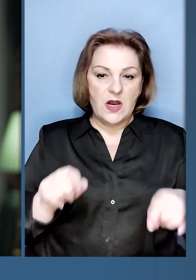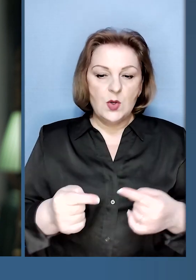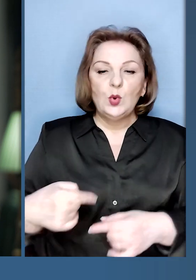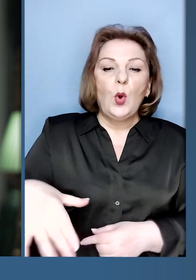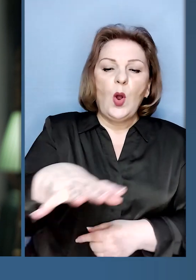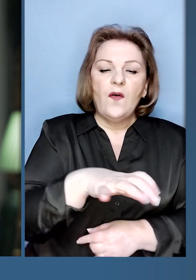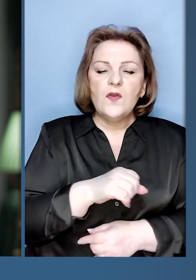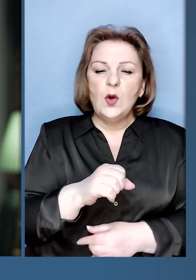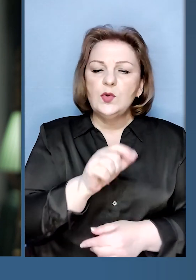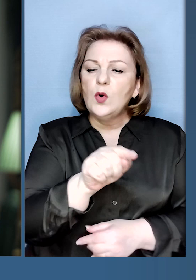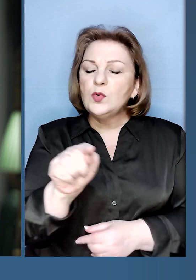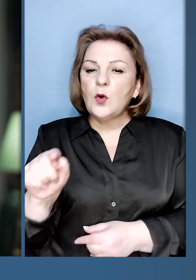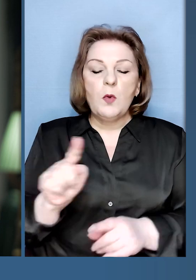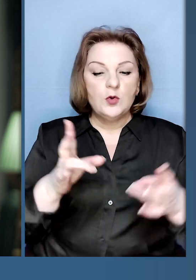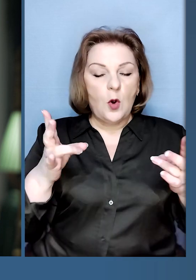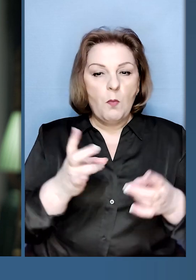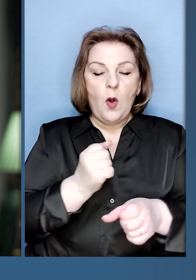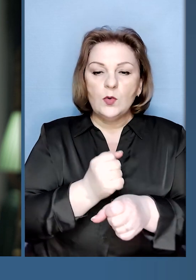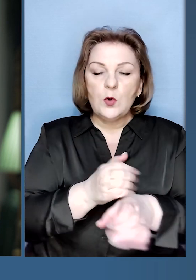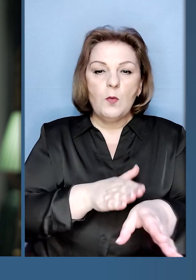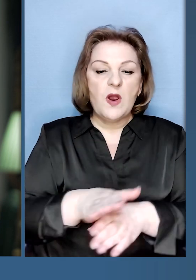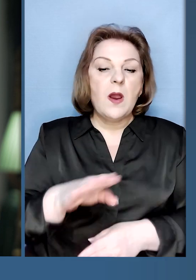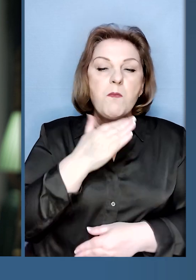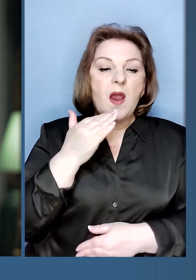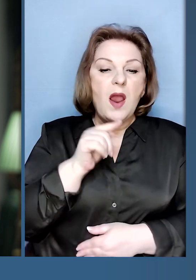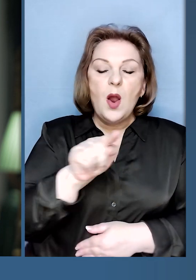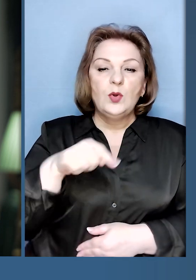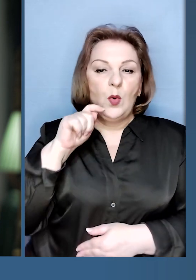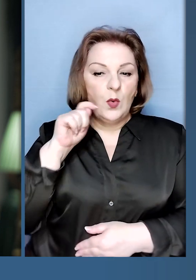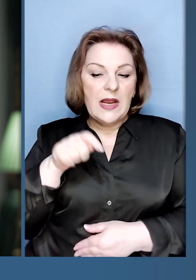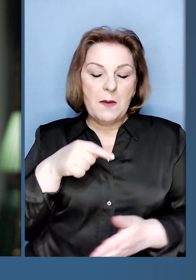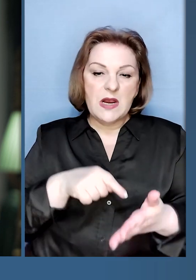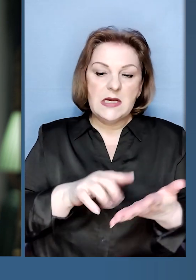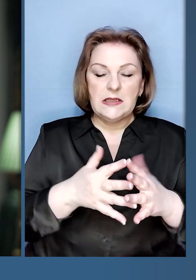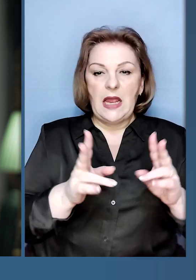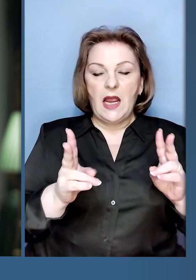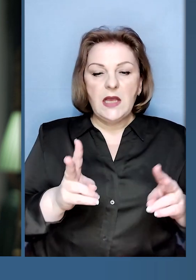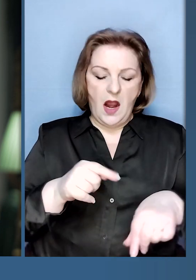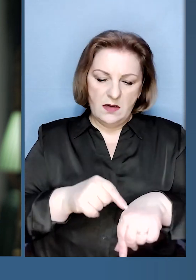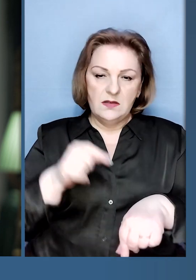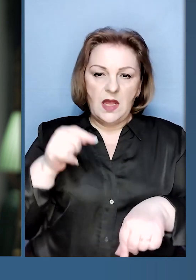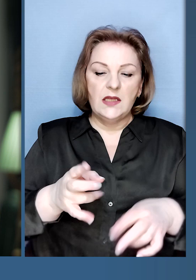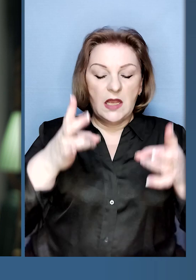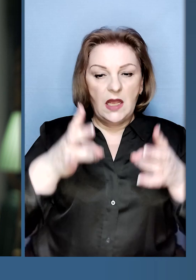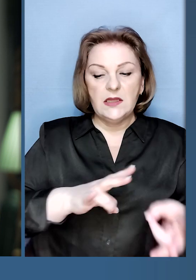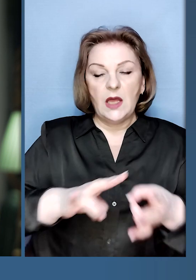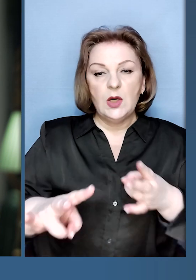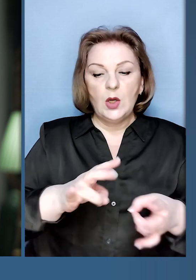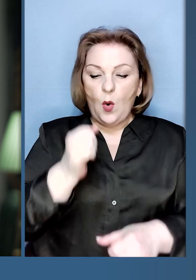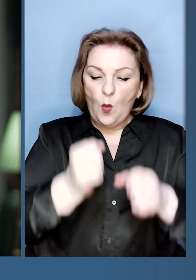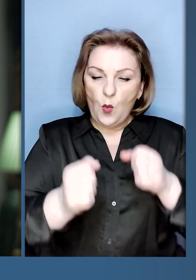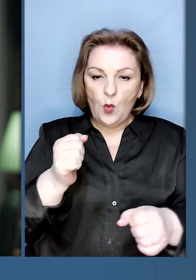відновлення. На усьому тому, що потрібно зробити в багатьох українських містах і селах, які зазнали